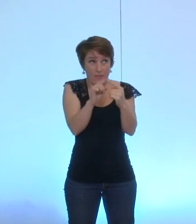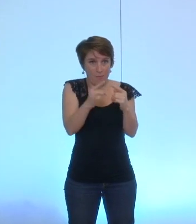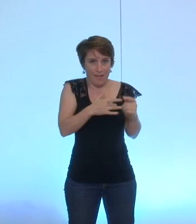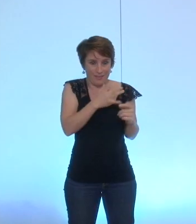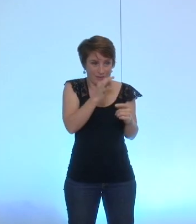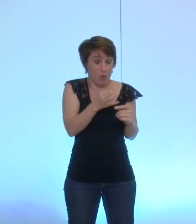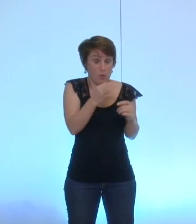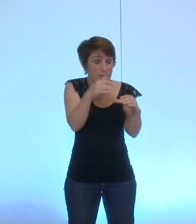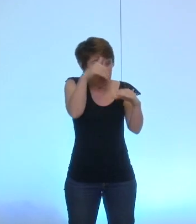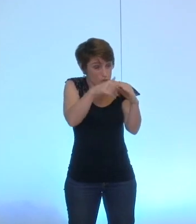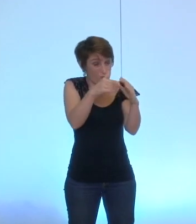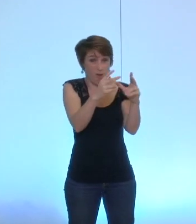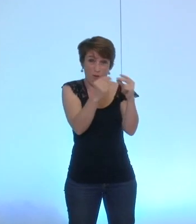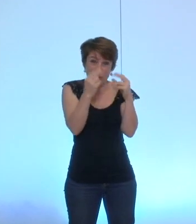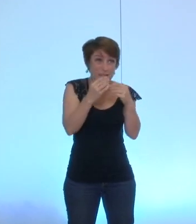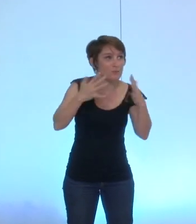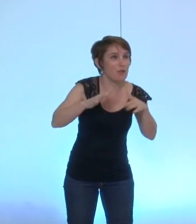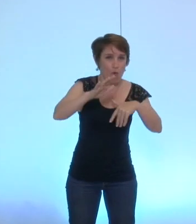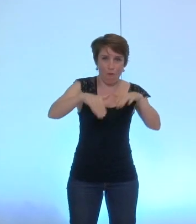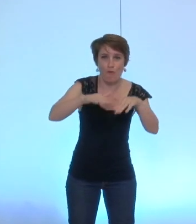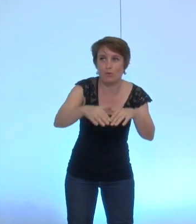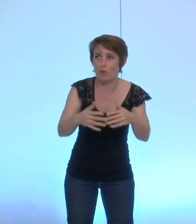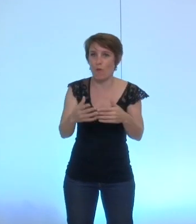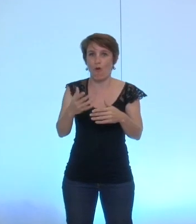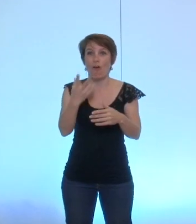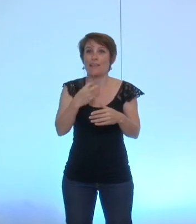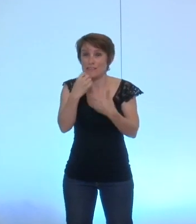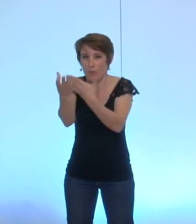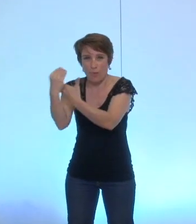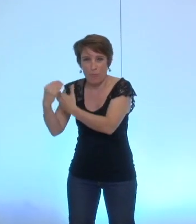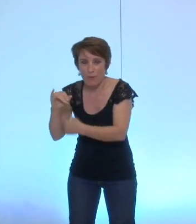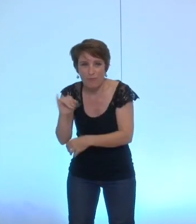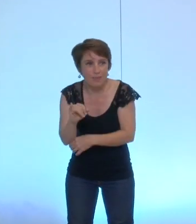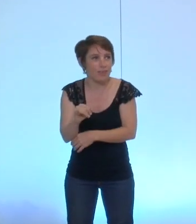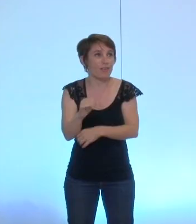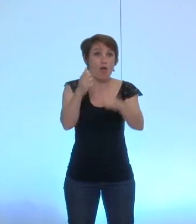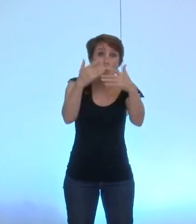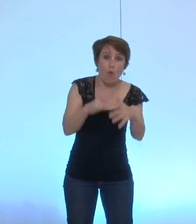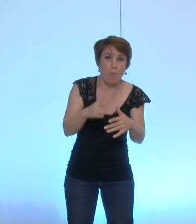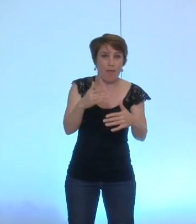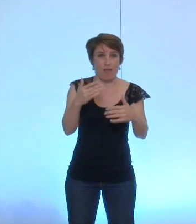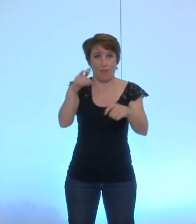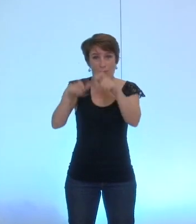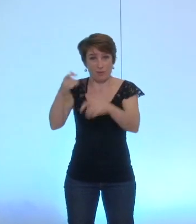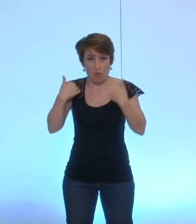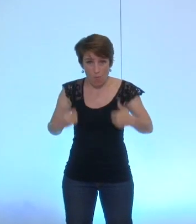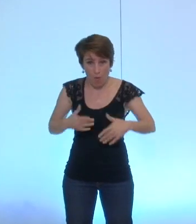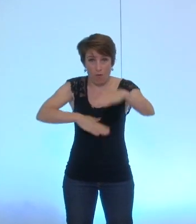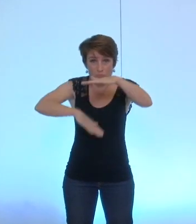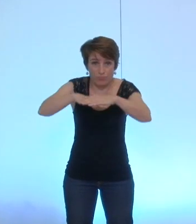travaux il ne dit pas quels sont les citoyens qui sont associés il ne compose pas le nombre de conseillers municipaux